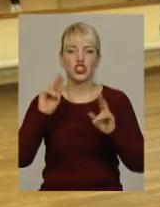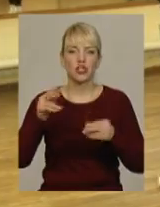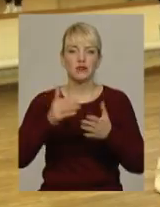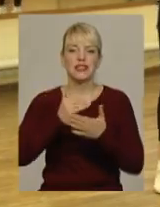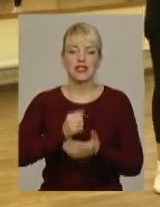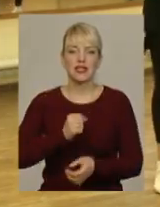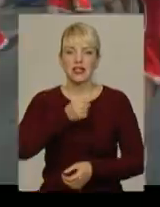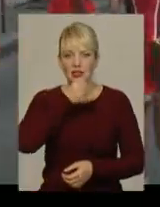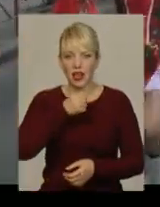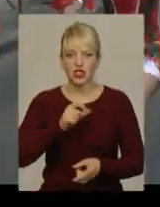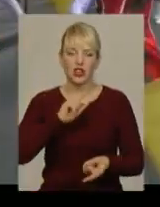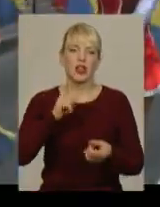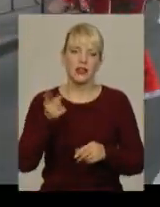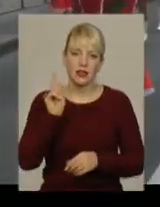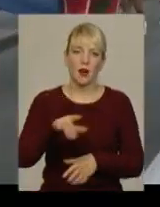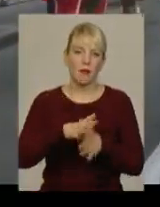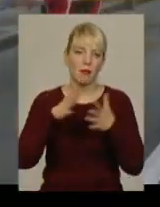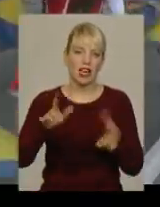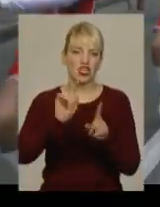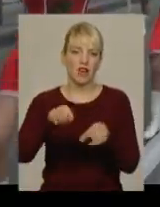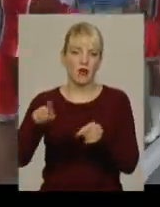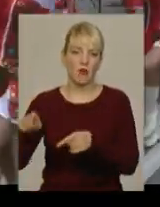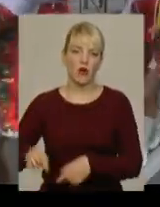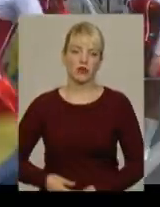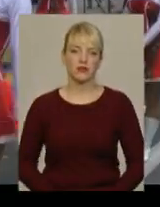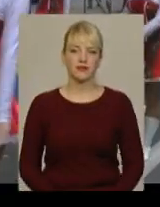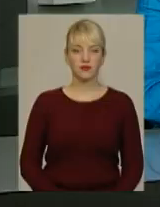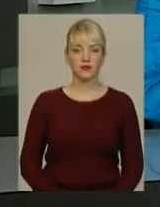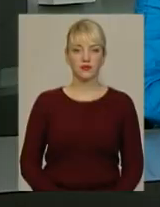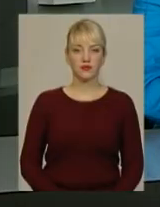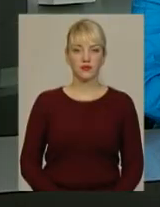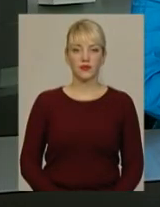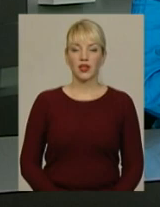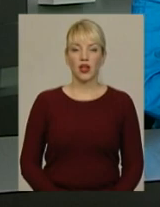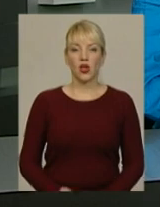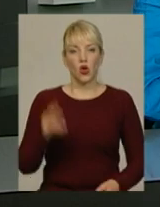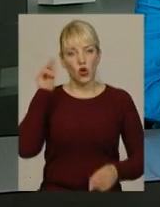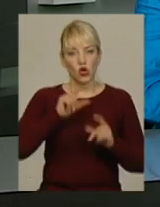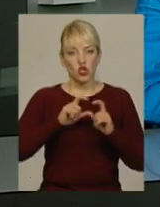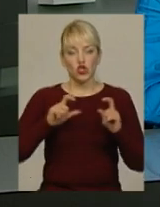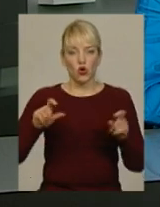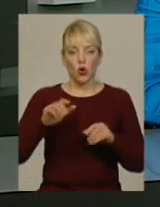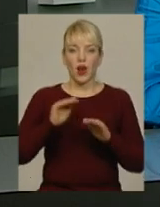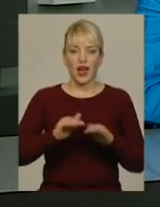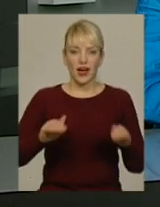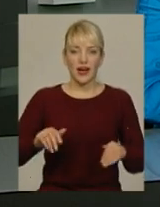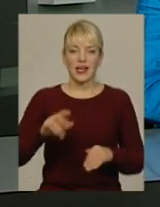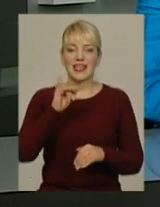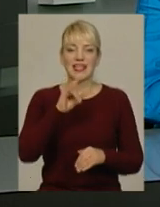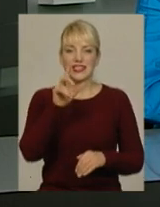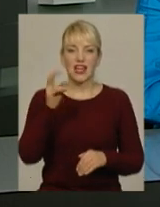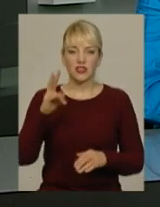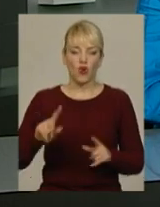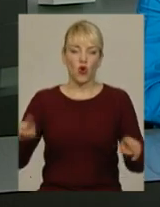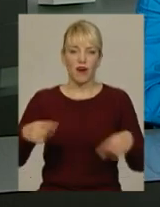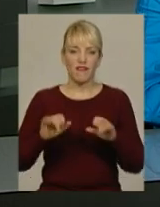стають, тим більше і вимог. Світлана Поробок, Іван Мовчан. Новини. Поділля. Центр. Школярі Ізяславщини організували флешмоб на